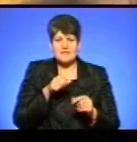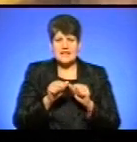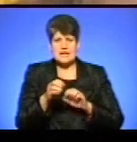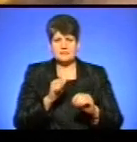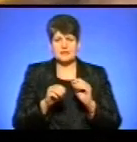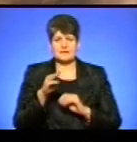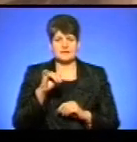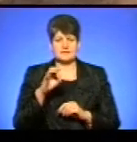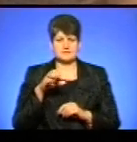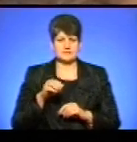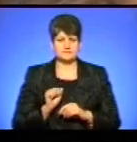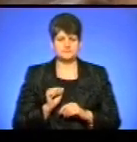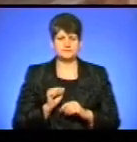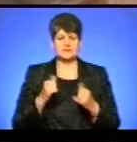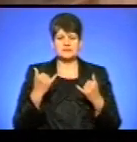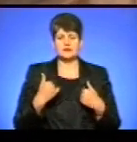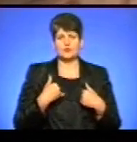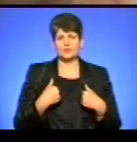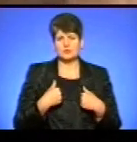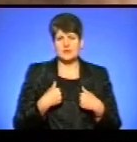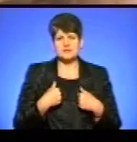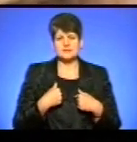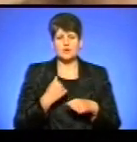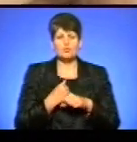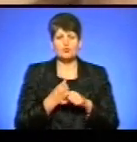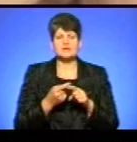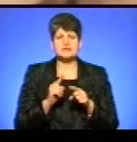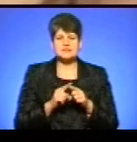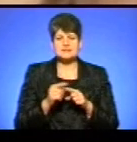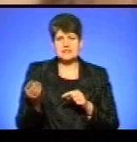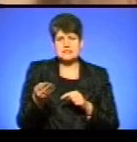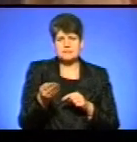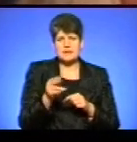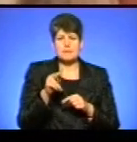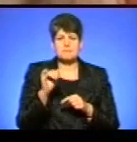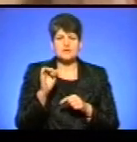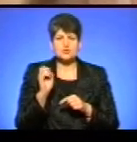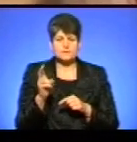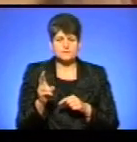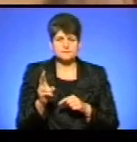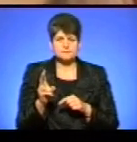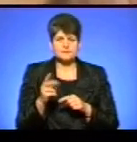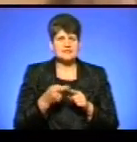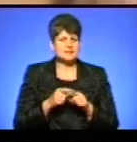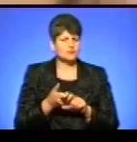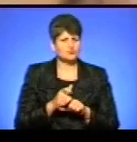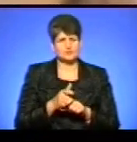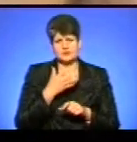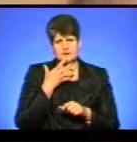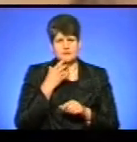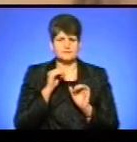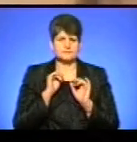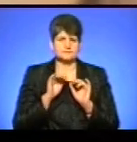«Зараз у нас такі роботи – це висипання піском, картинки. Це дуже гарний метод